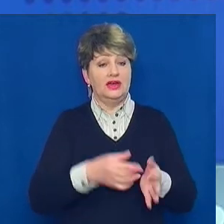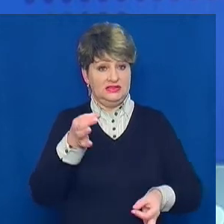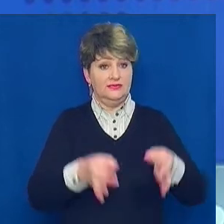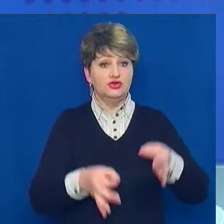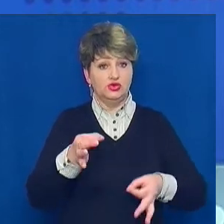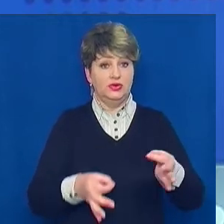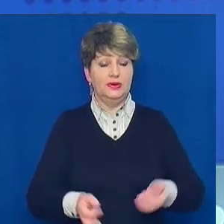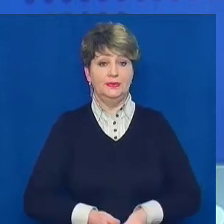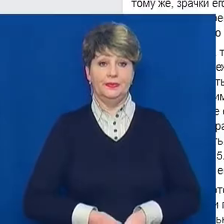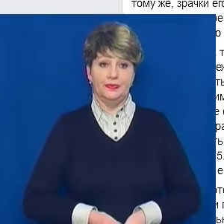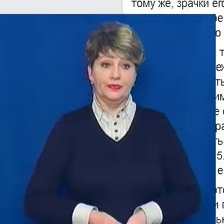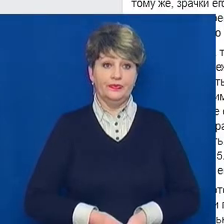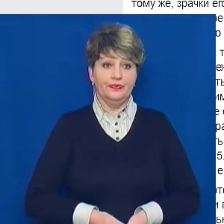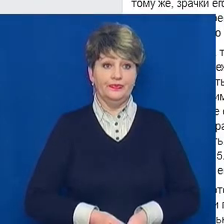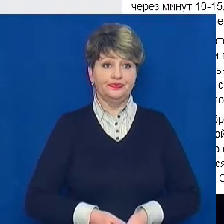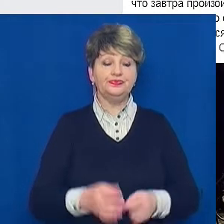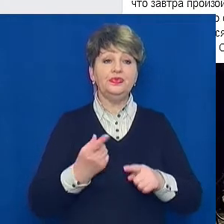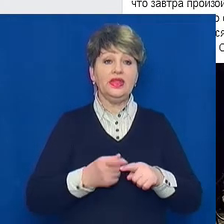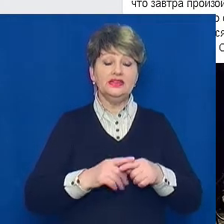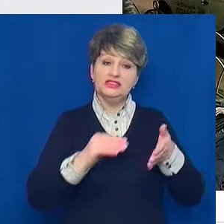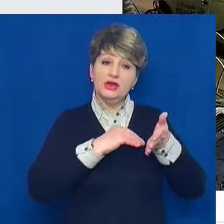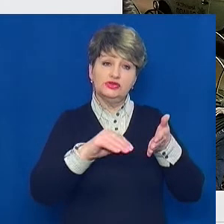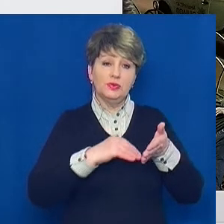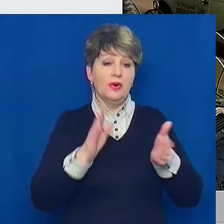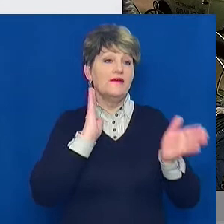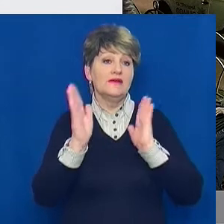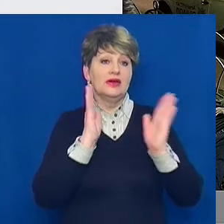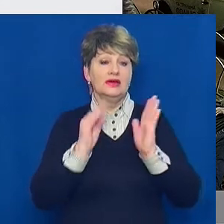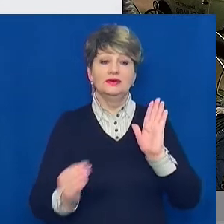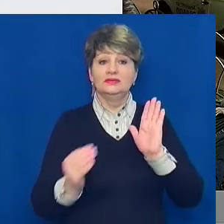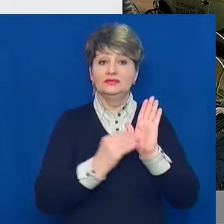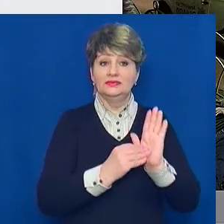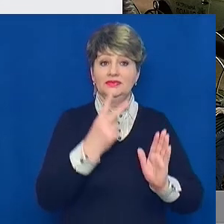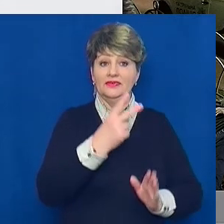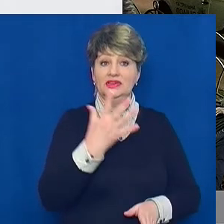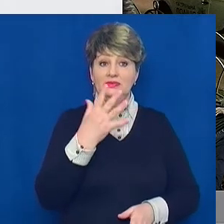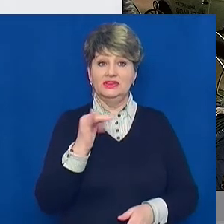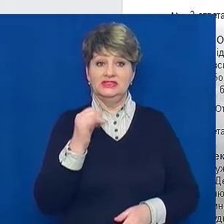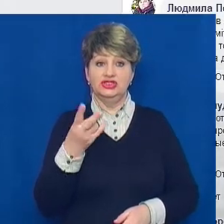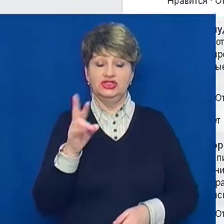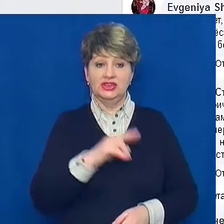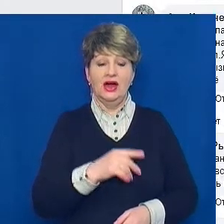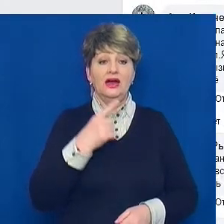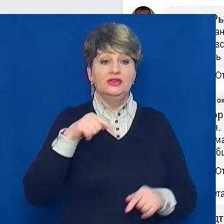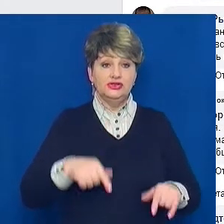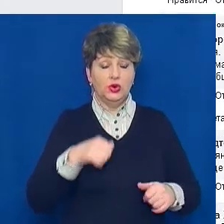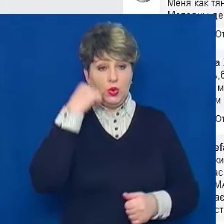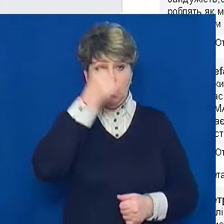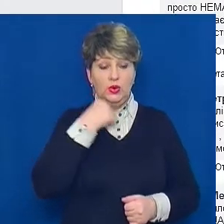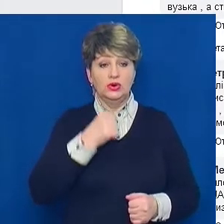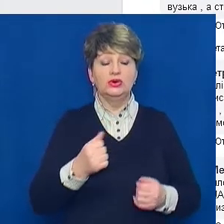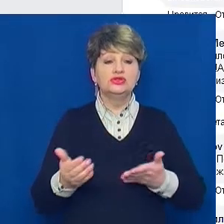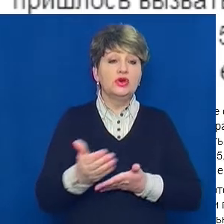Котляр розповість. Цей допис у Фейсбук, розміщений 25 січня, цьогоріч в одній з черкаських груп зібрав